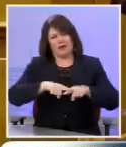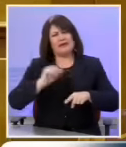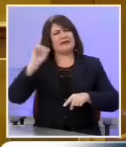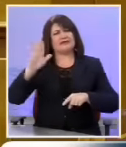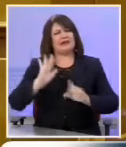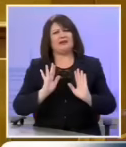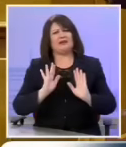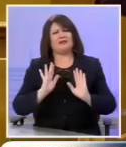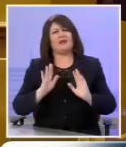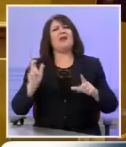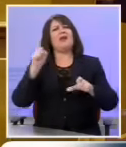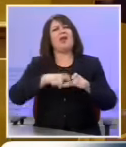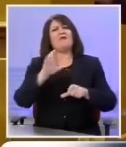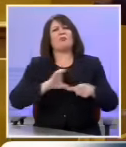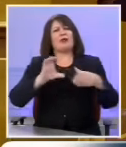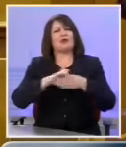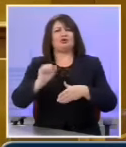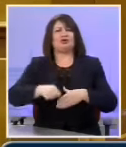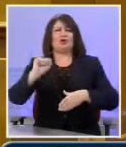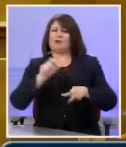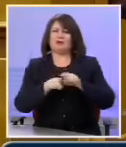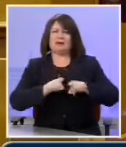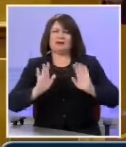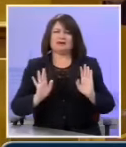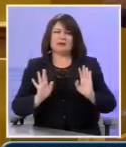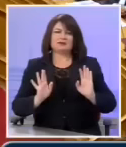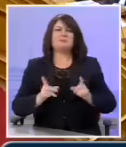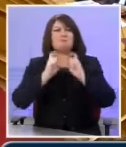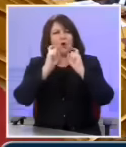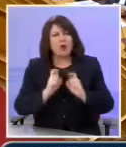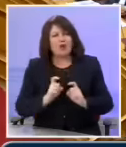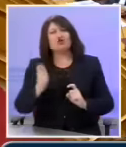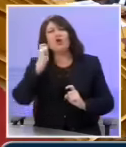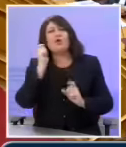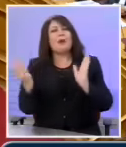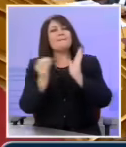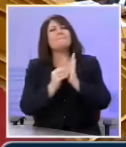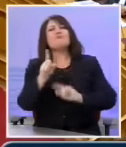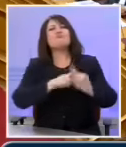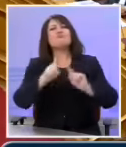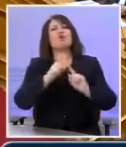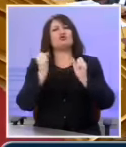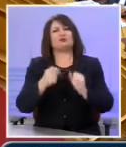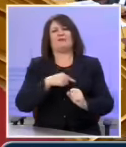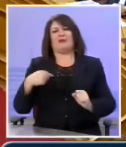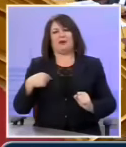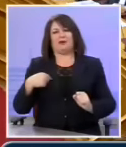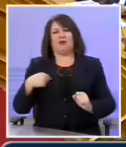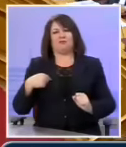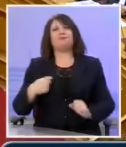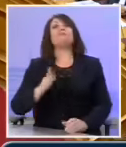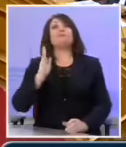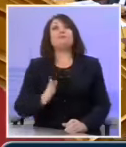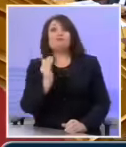κοινοτική ή μη κοινοτική ανεξαρτήτως υποχρέωσης ονομαστικοποίησης να αναδείτε σε διεθνή